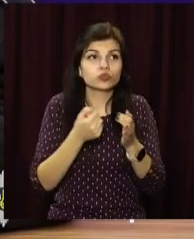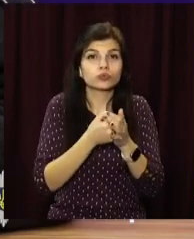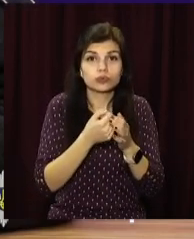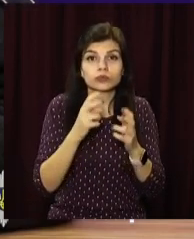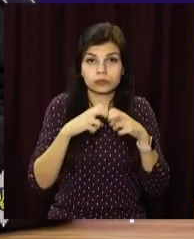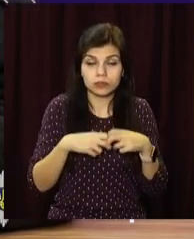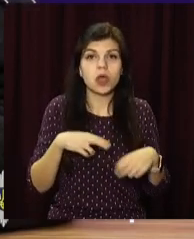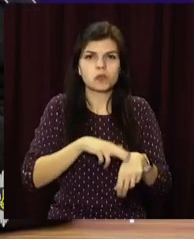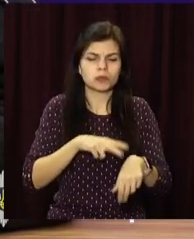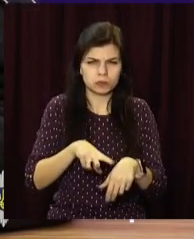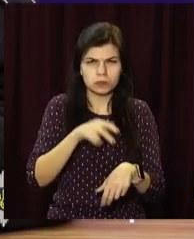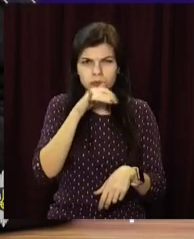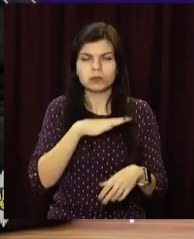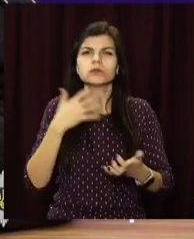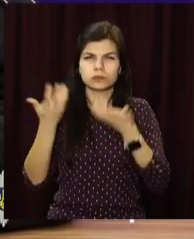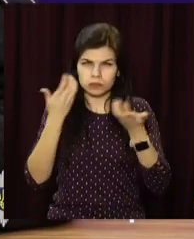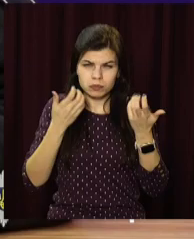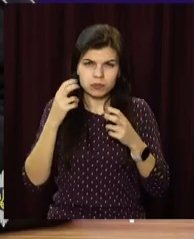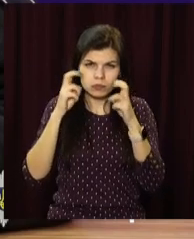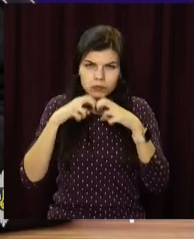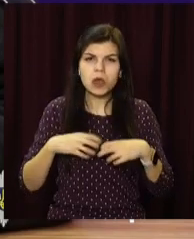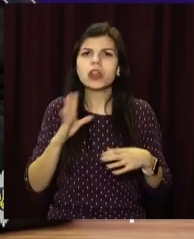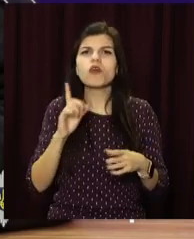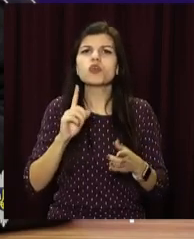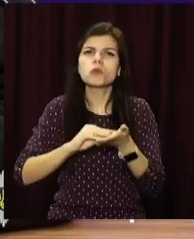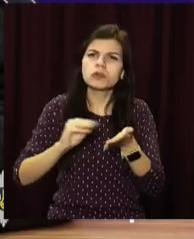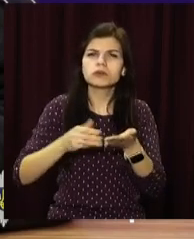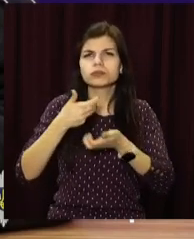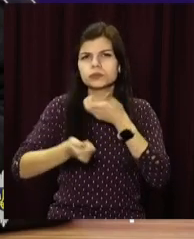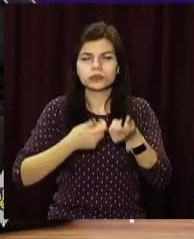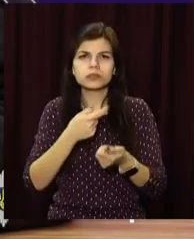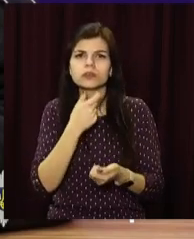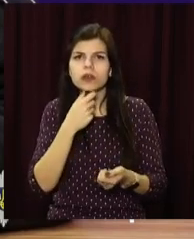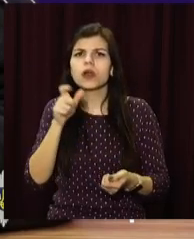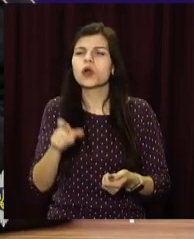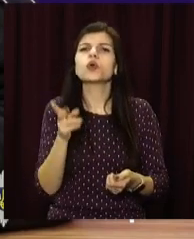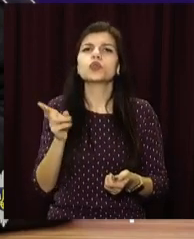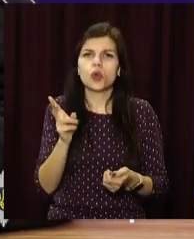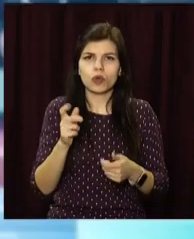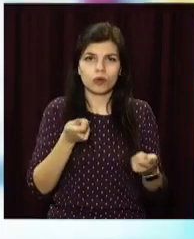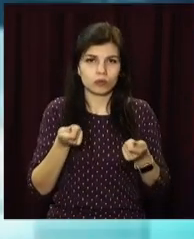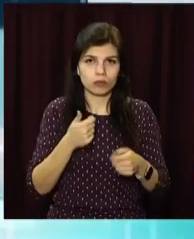перевіряють усі відомості, які надала дівчина, та встановлюють особу куратора.